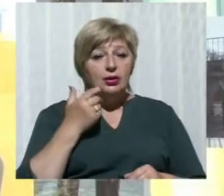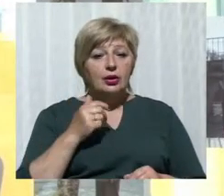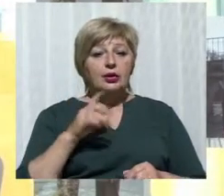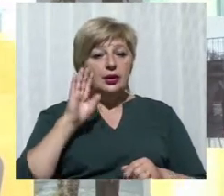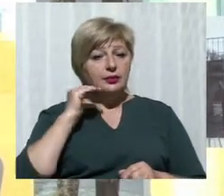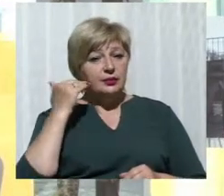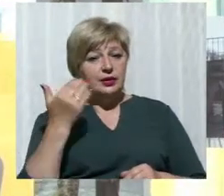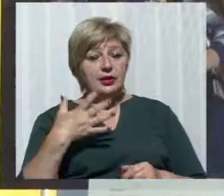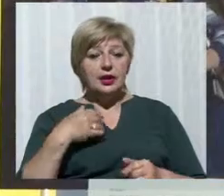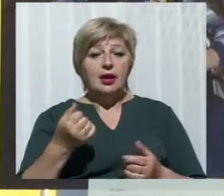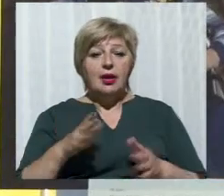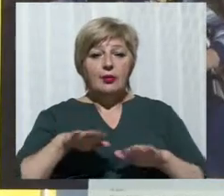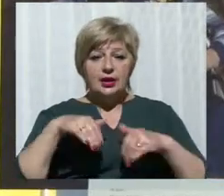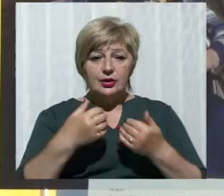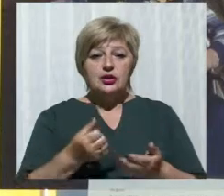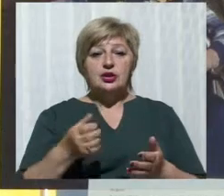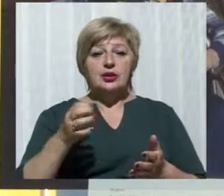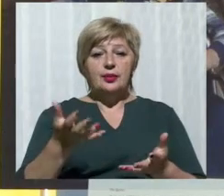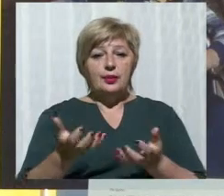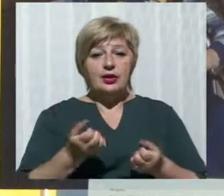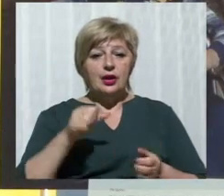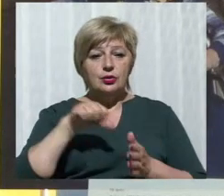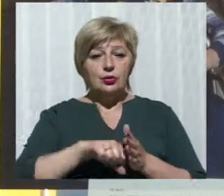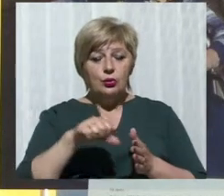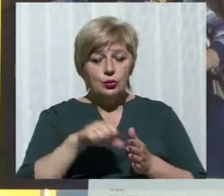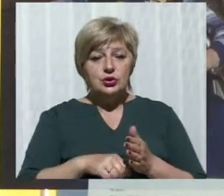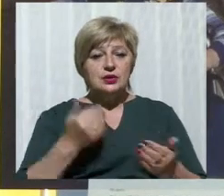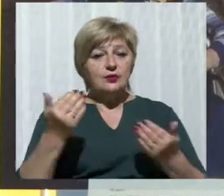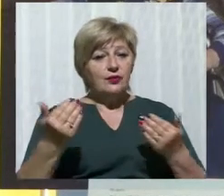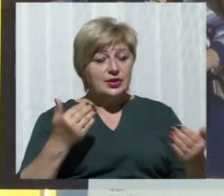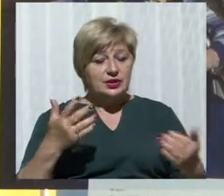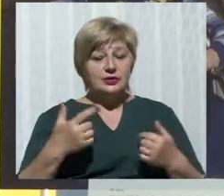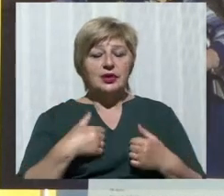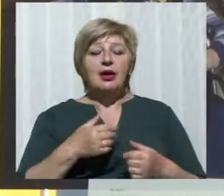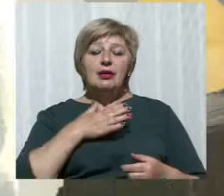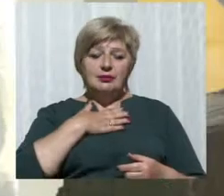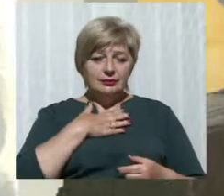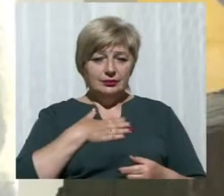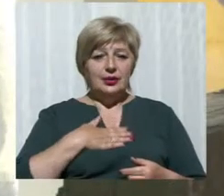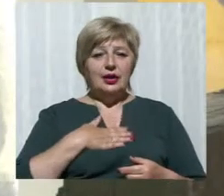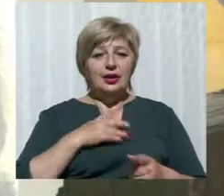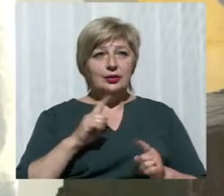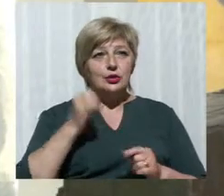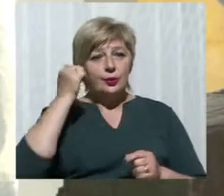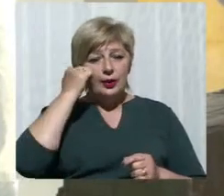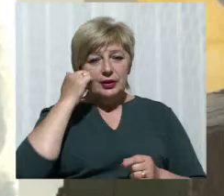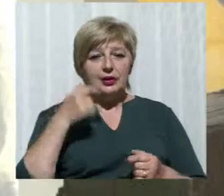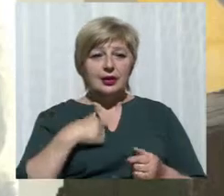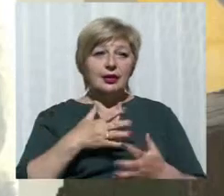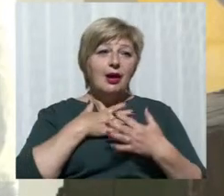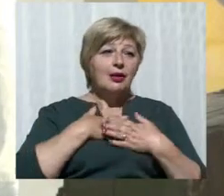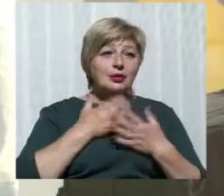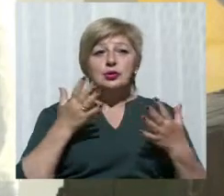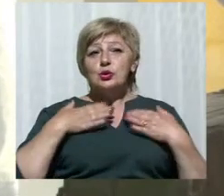взяти участь у фотовиставці, вона зараділа, що її пам'ятають, каже онука Людмила Нестеренко. «Вона залюбки